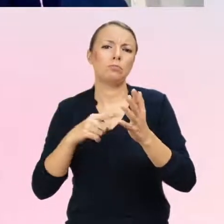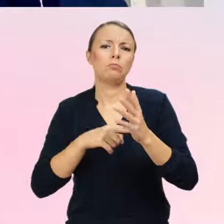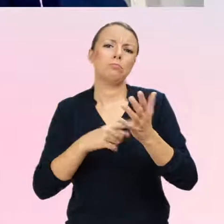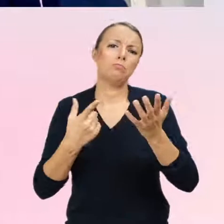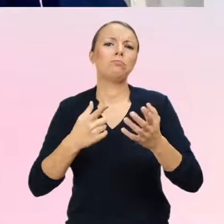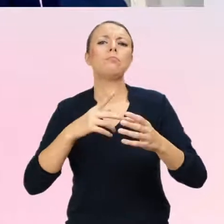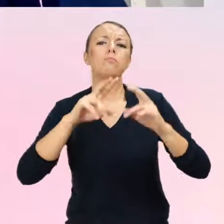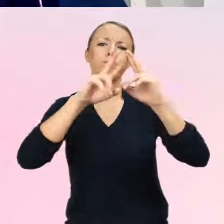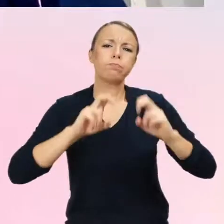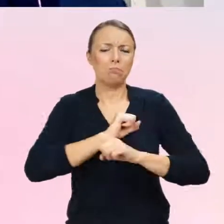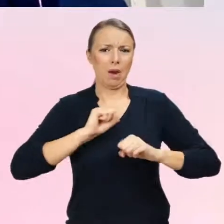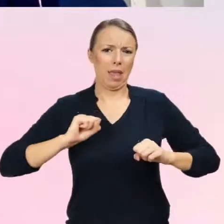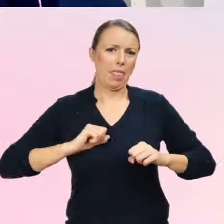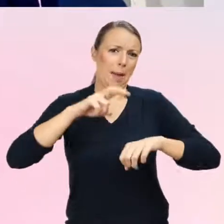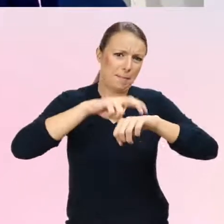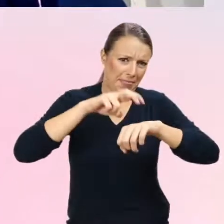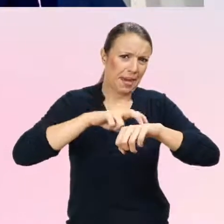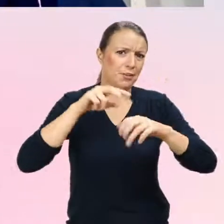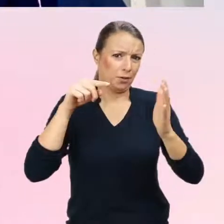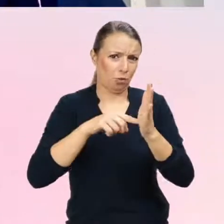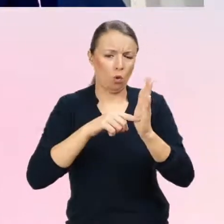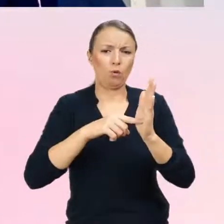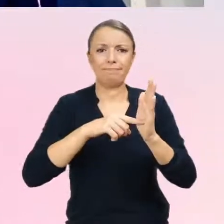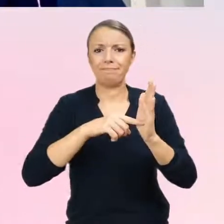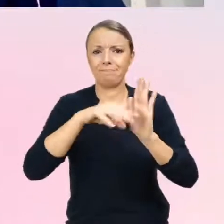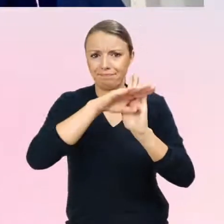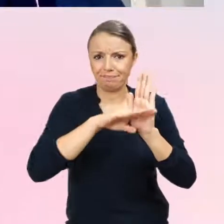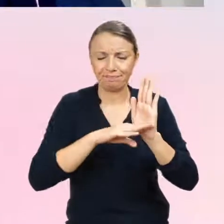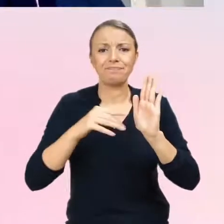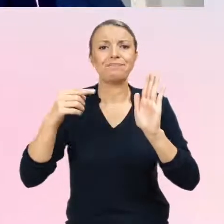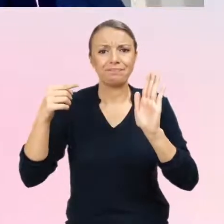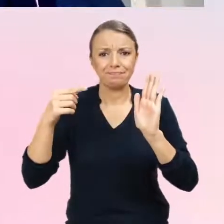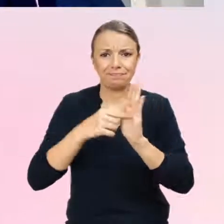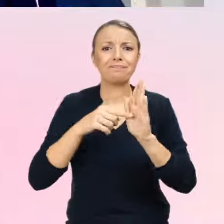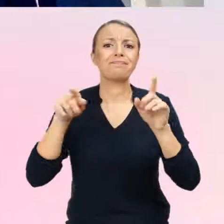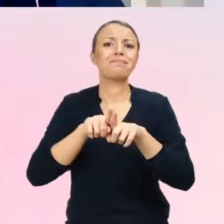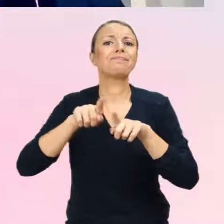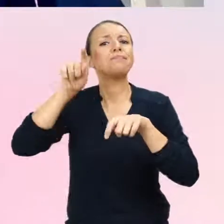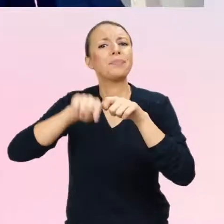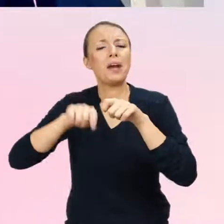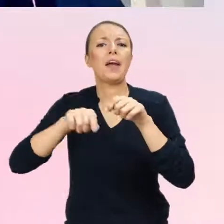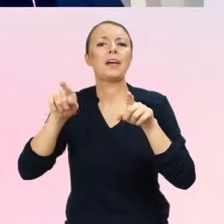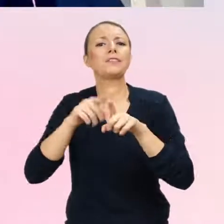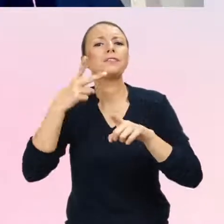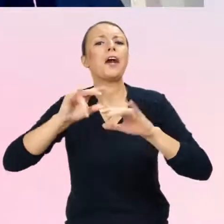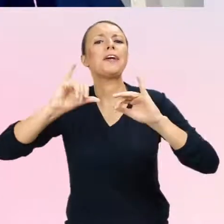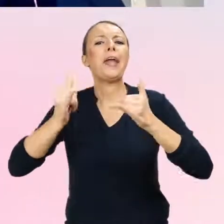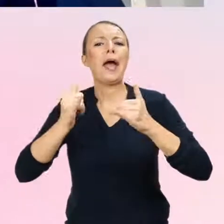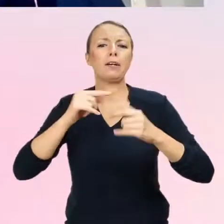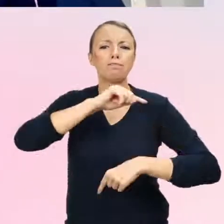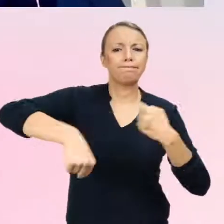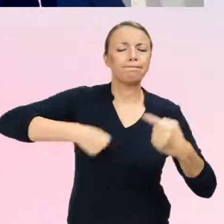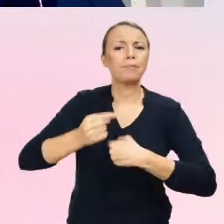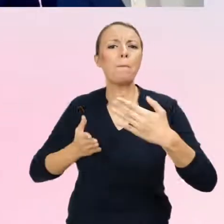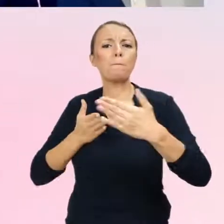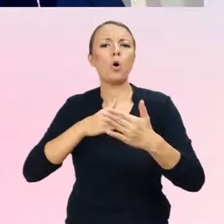to jest rewaluowana kwestia związana z podawaniem blokerów dojrzewania lub